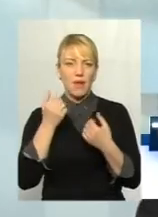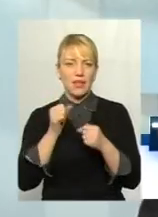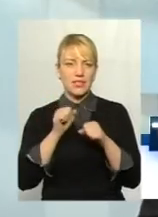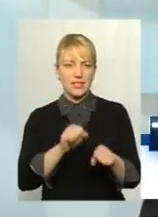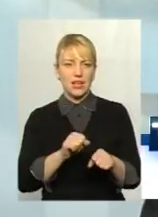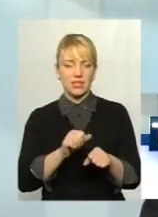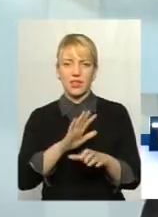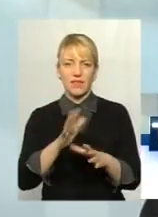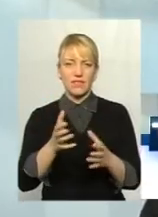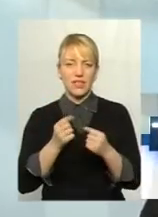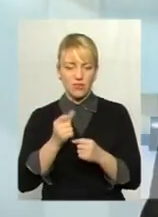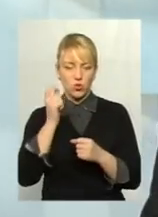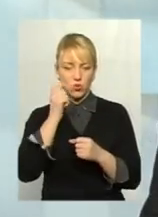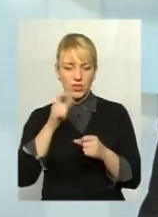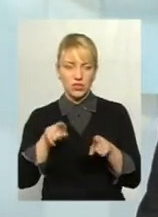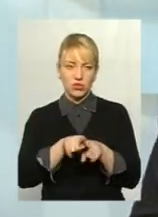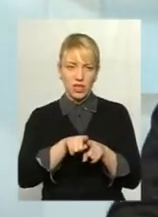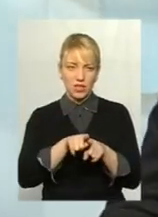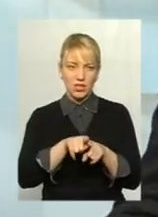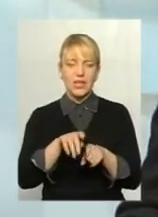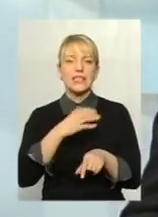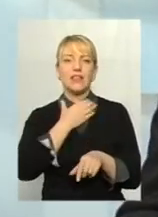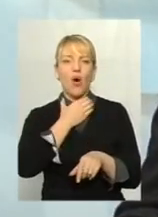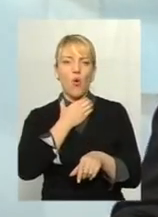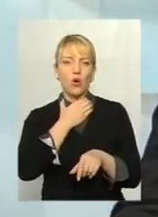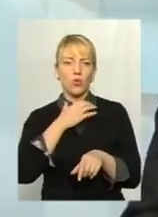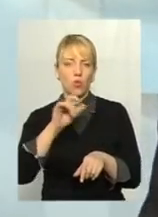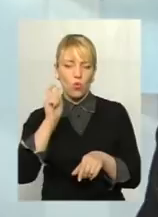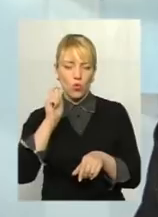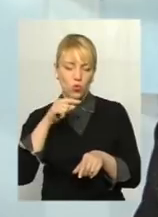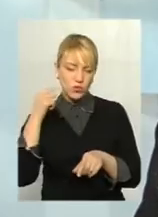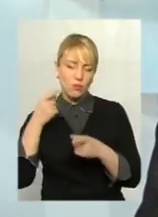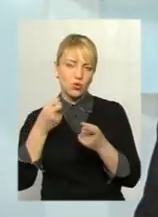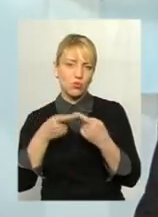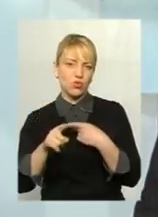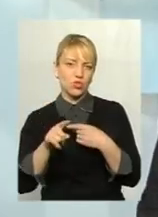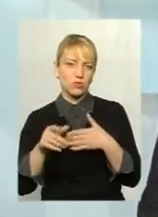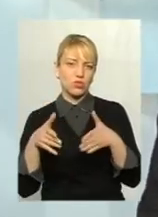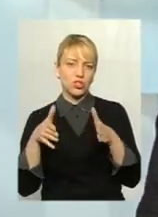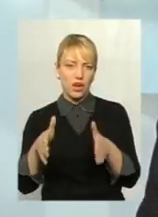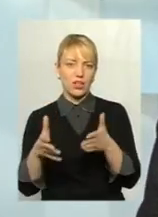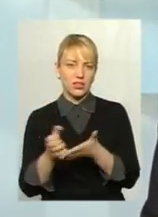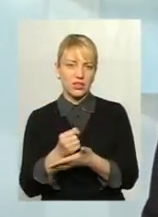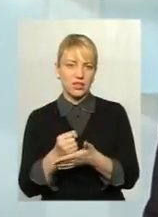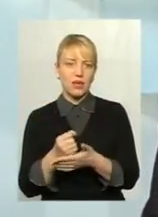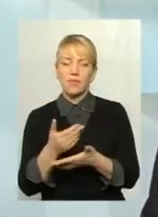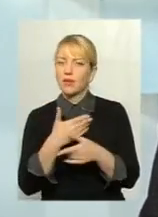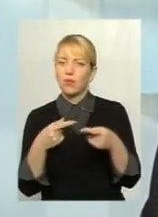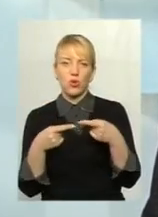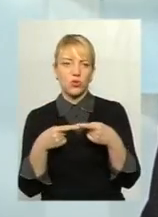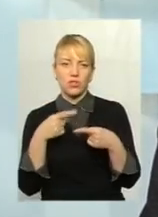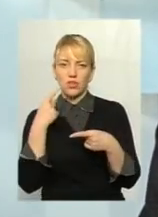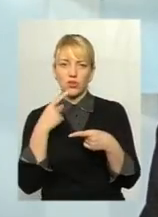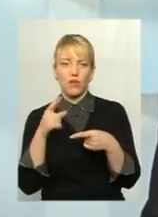не взявши Україну таким чином за горло, то та сама Росія може взяти зовсім іншим шляхом. Ми однозначно говоримо,